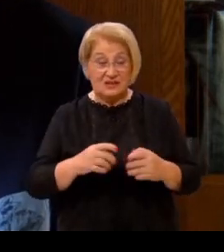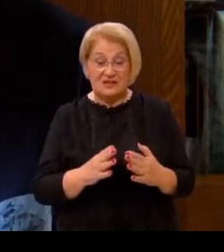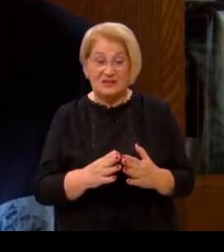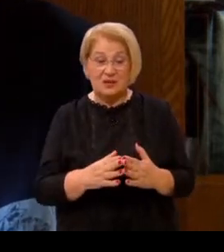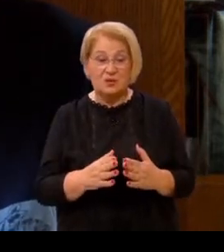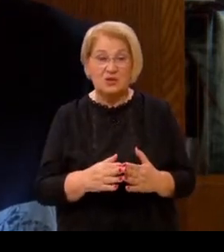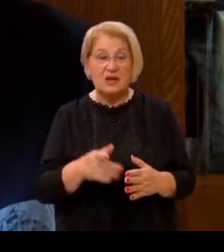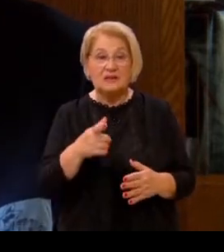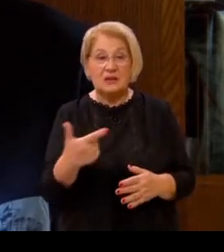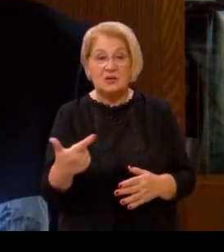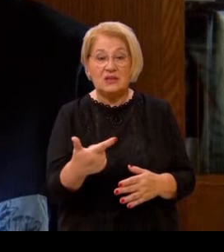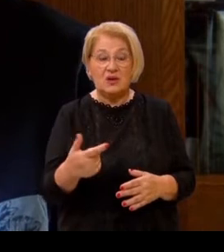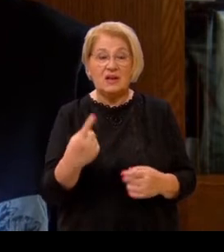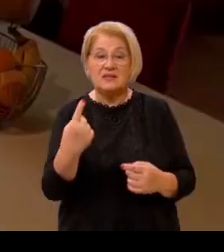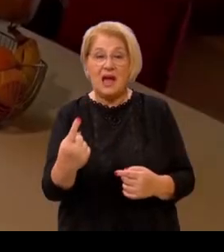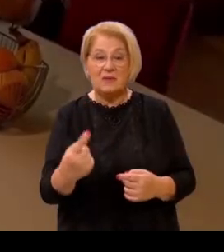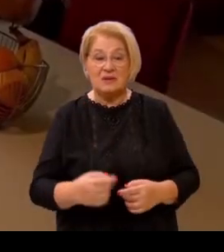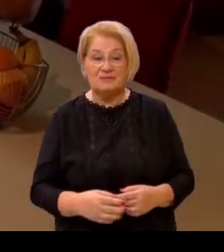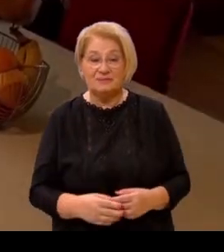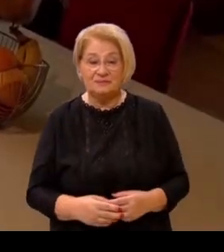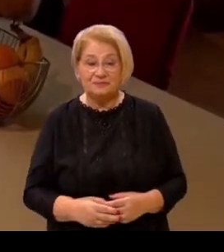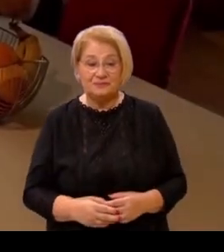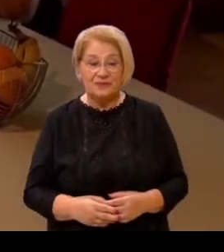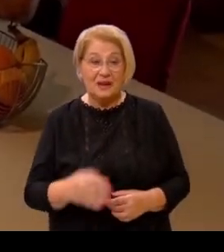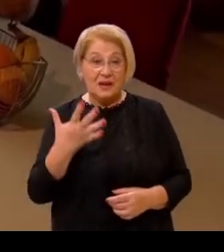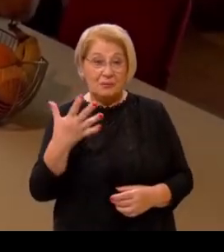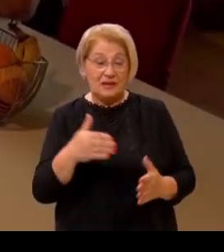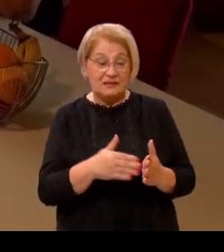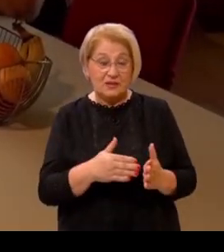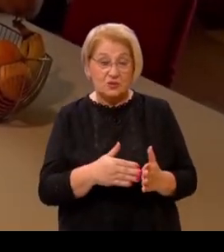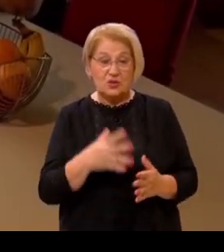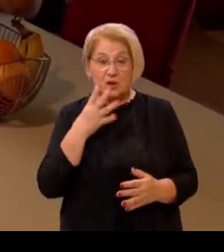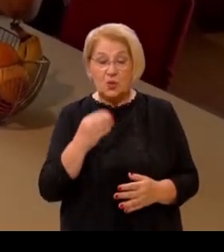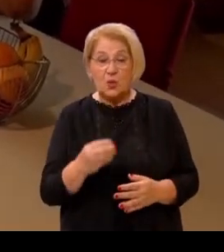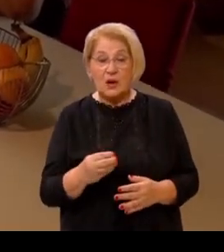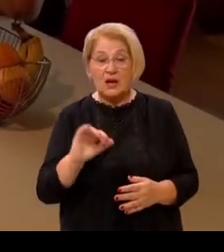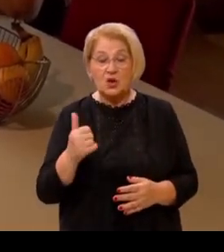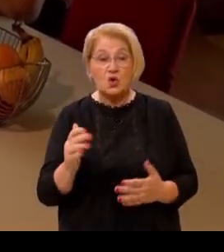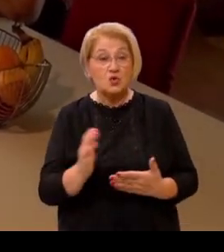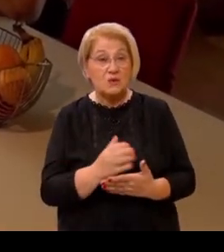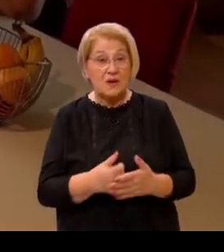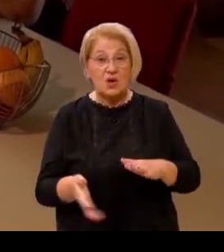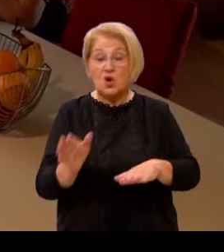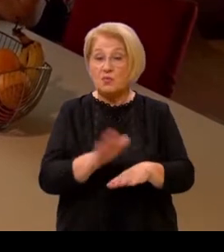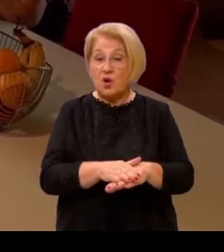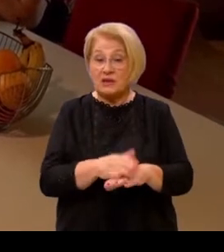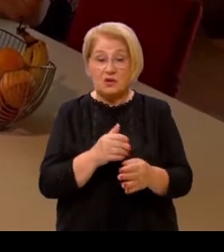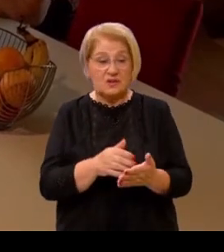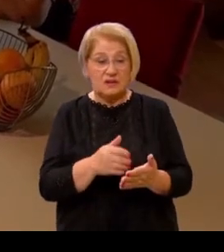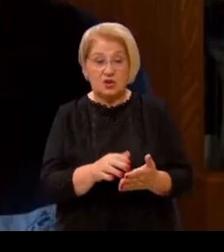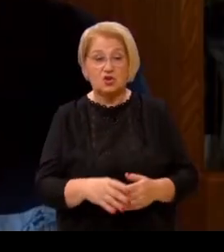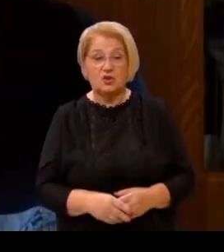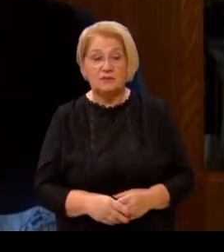tako da smo mi dvoje ostali sami. S 5000 kuna mjesečnih primanja još uspjevaju pokriti sve troškove.